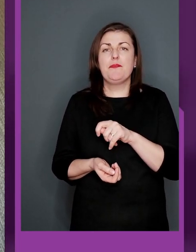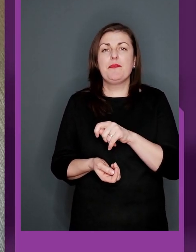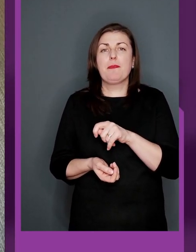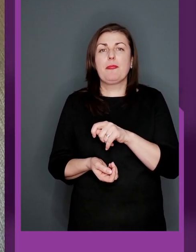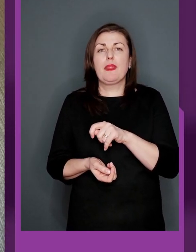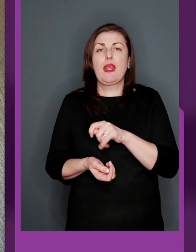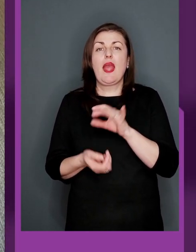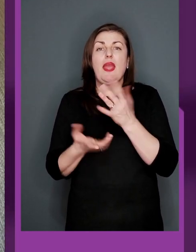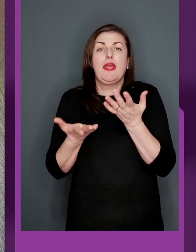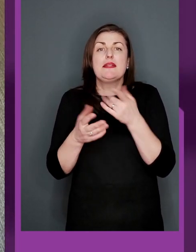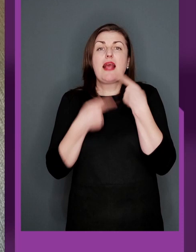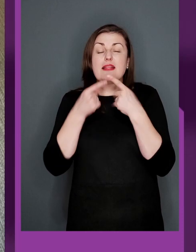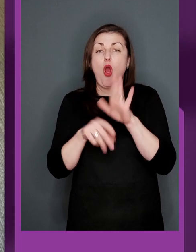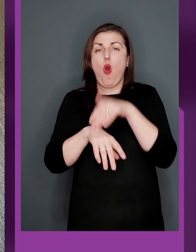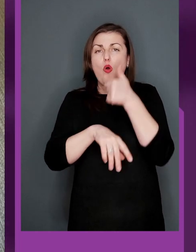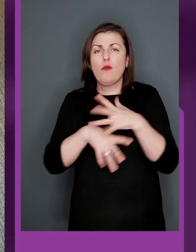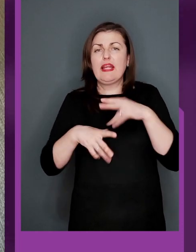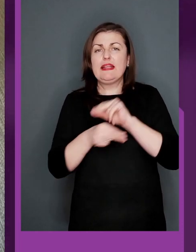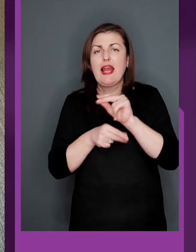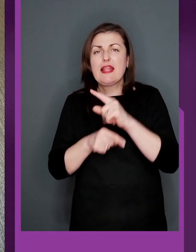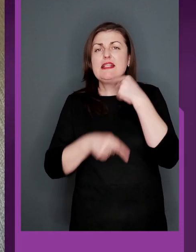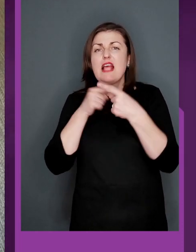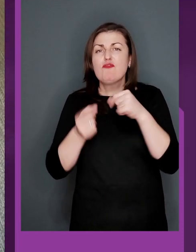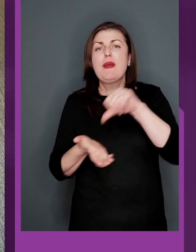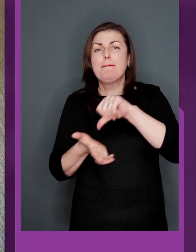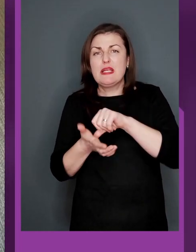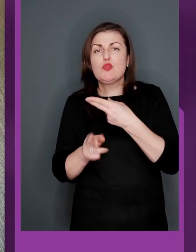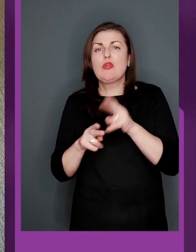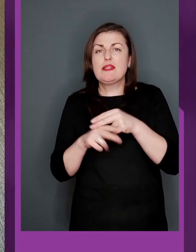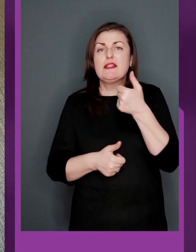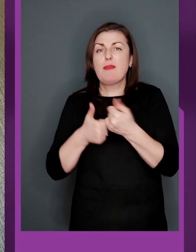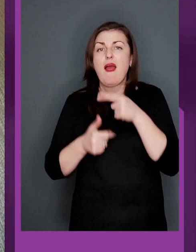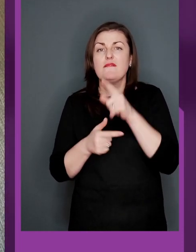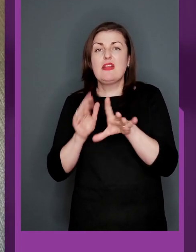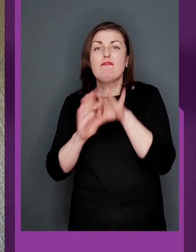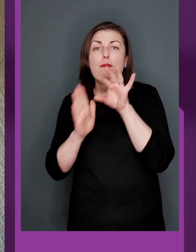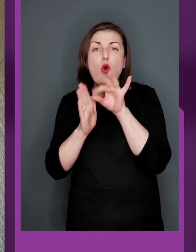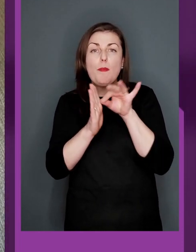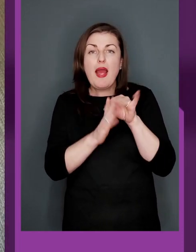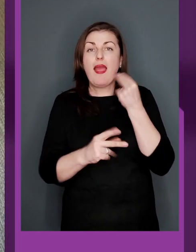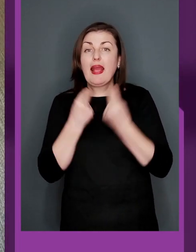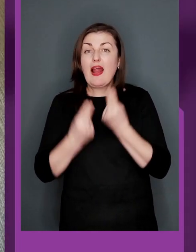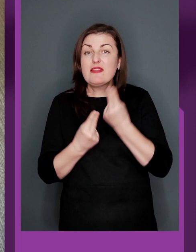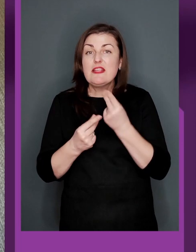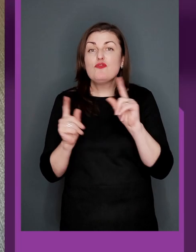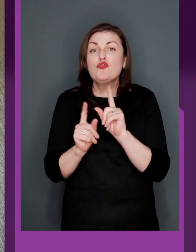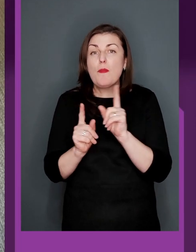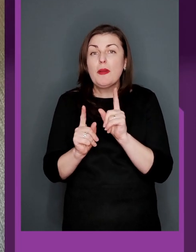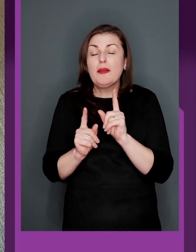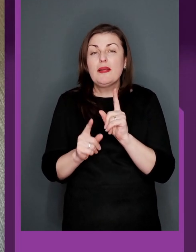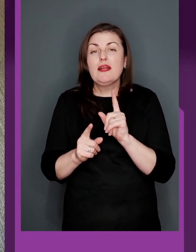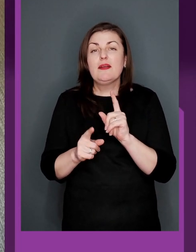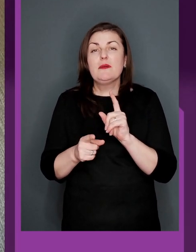Україні, і, як сказати, головний тренер завжди присутній на цих змаганнях, де він вибірково вибирає